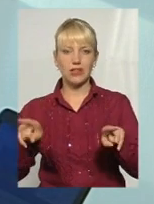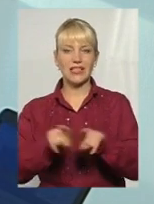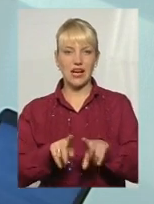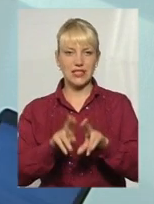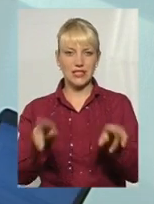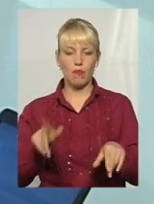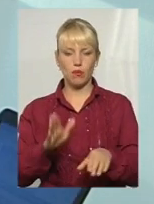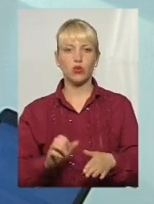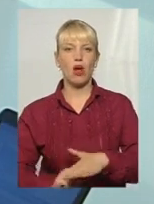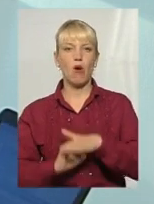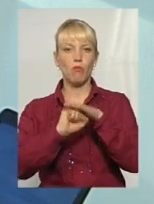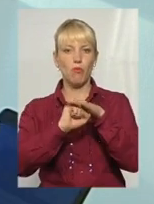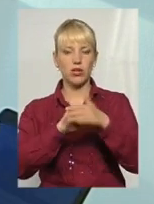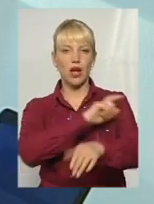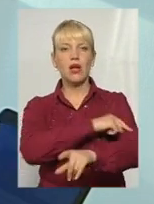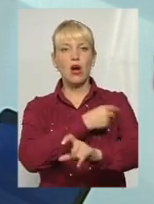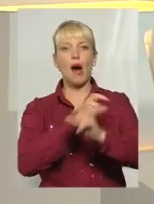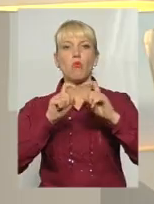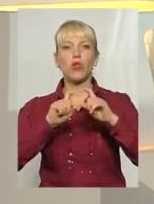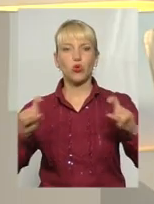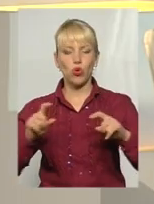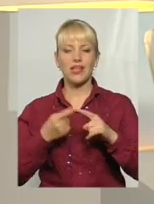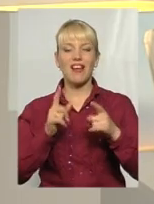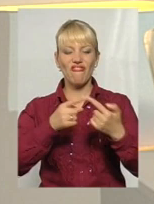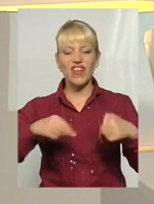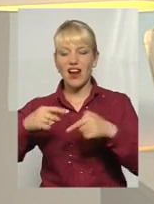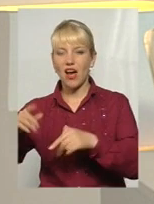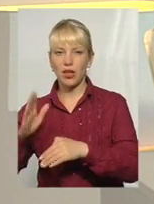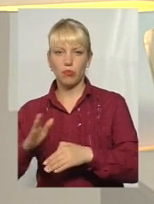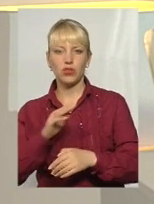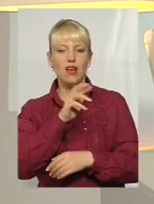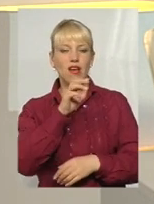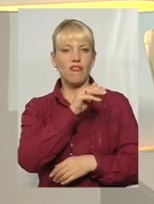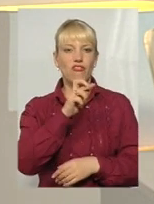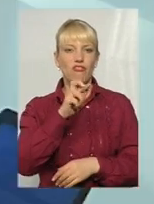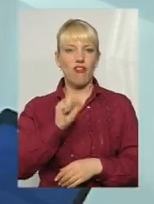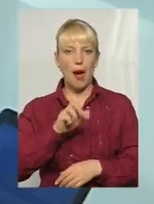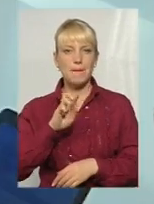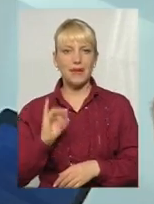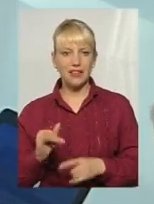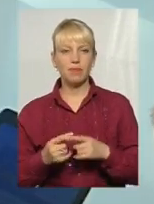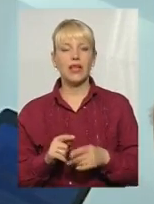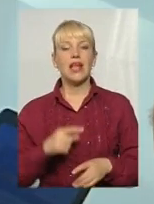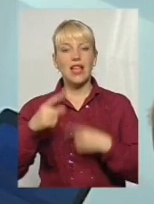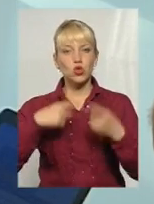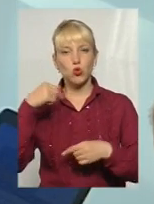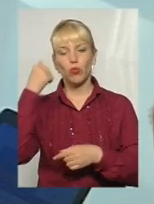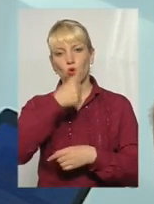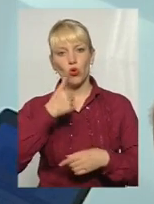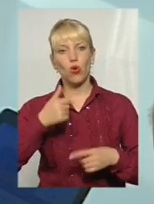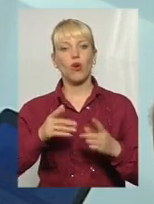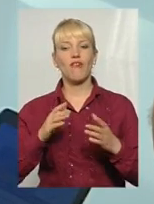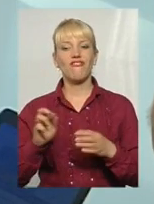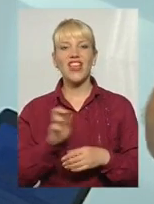цій буде опорна амбулаторія. Тобто і філіали будуть ФАПи. Тому наступного року, по-перше, філософія така, що буде більше